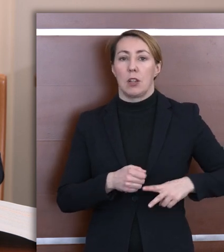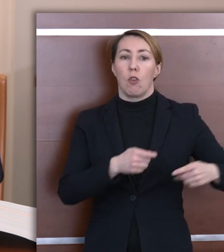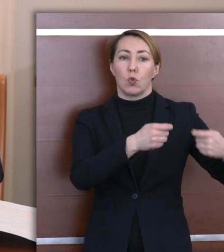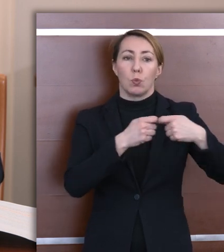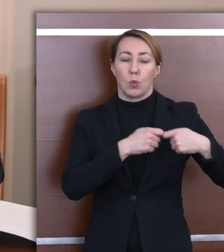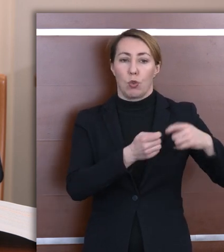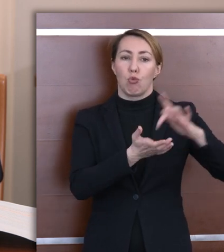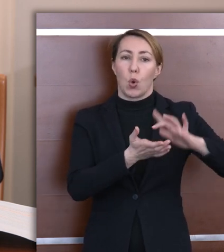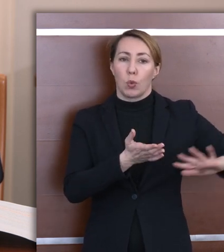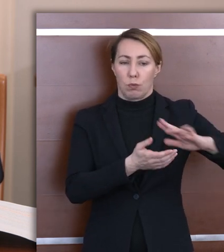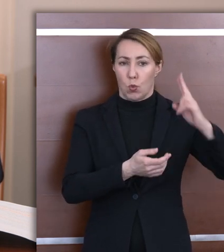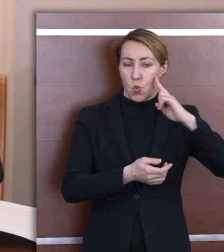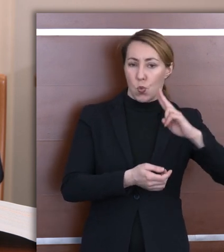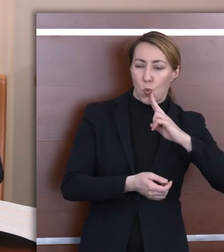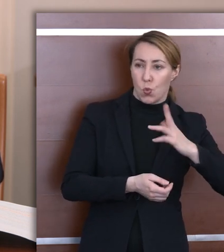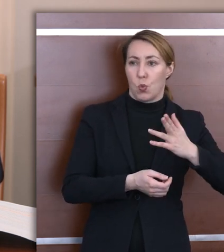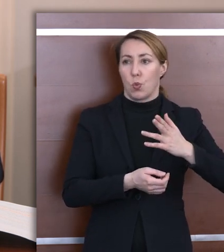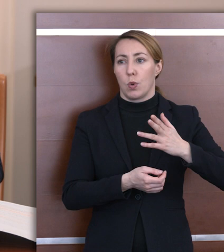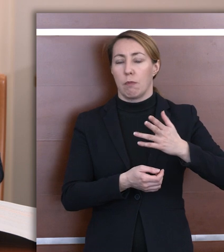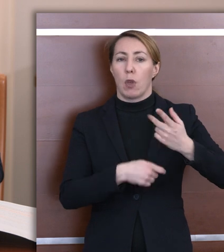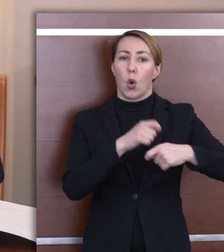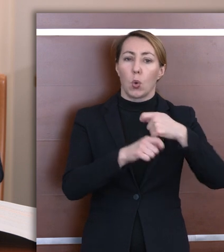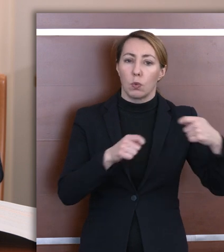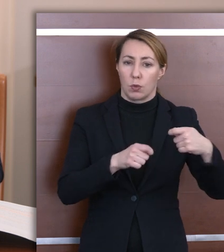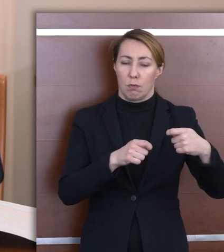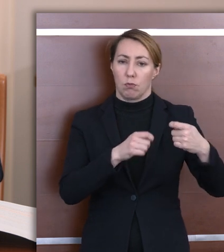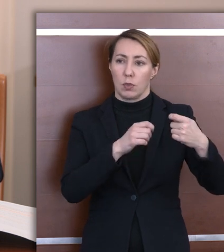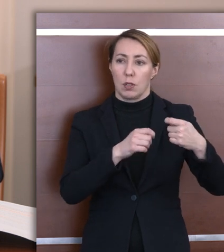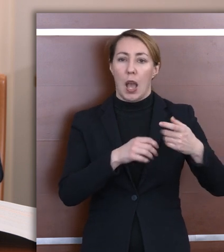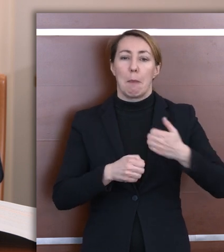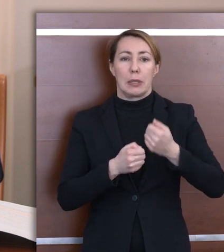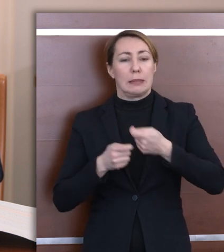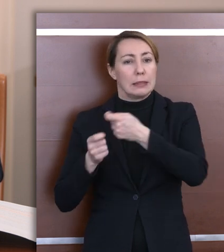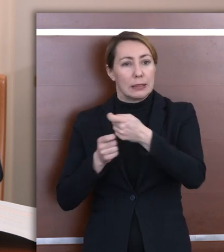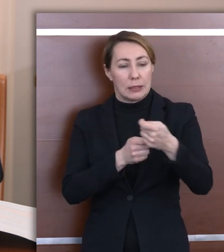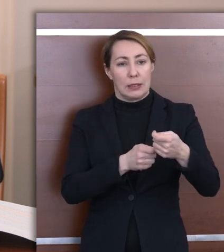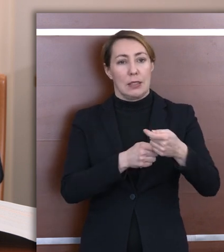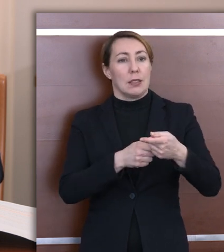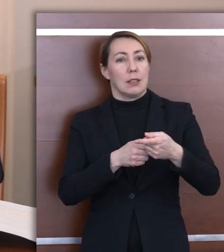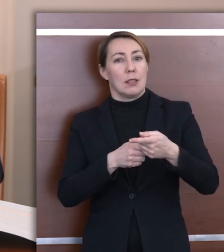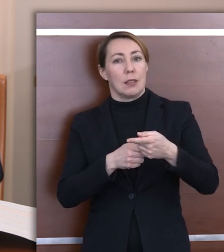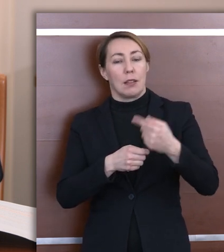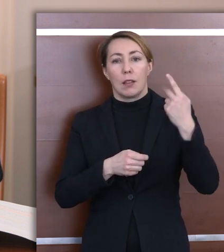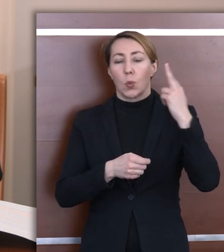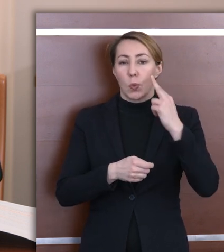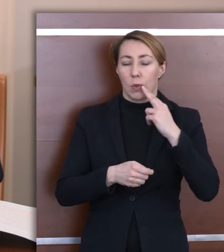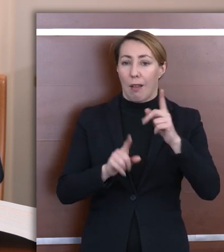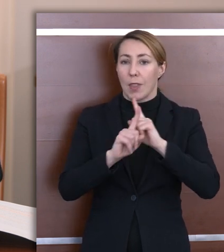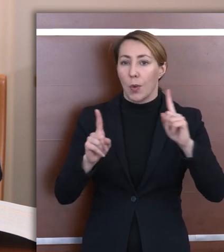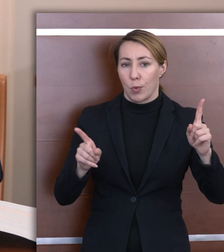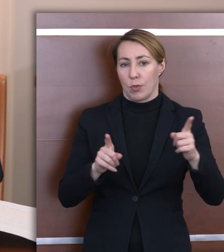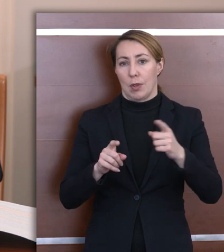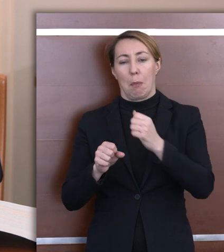ze środowiskami osób niesłyszących rozwiązania, które zachęcą niesłyszących nauczycieli i innych pracowników do